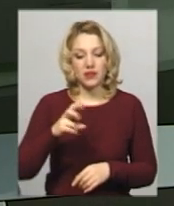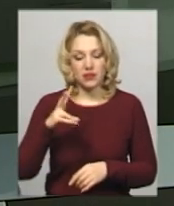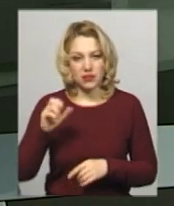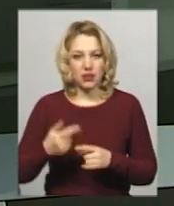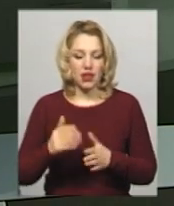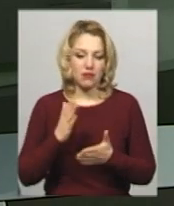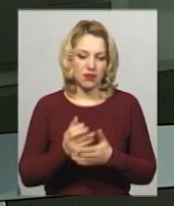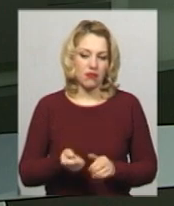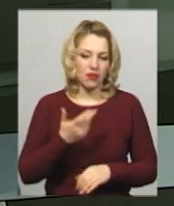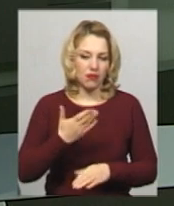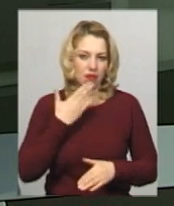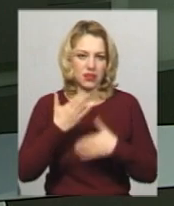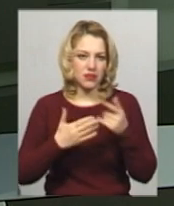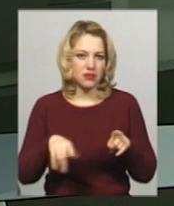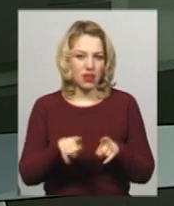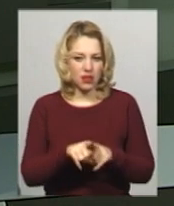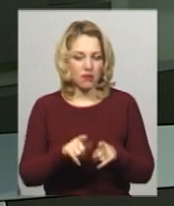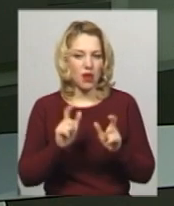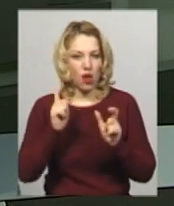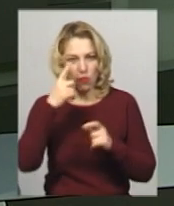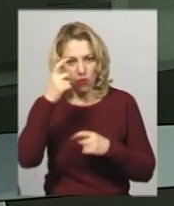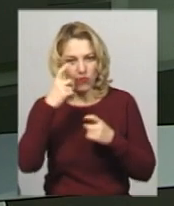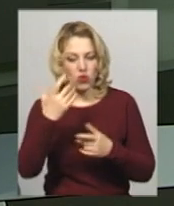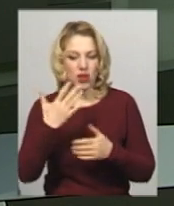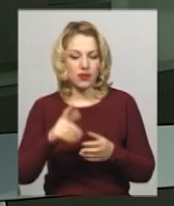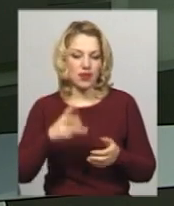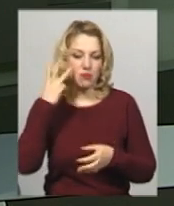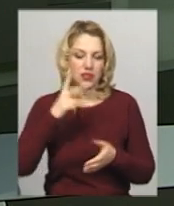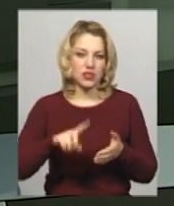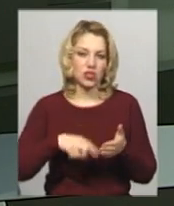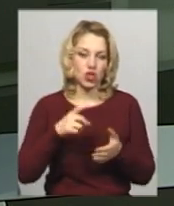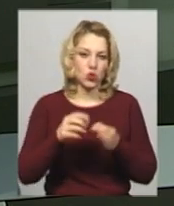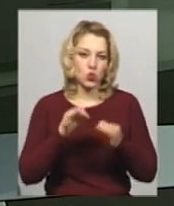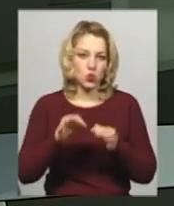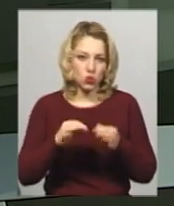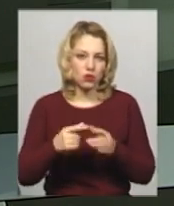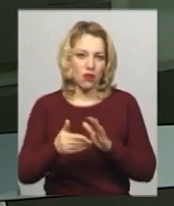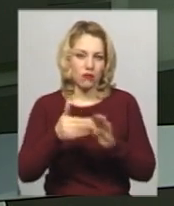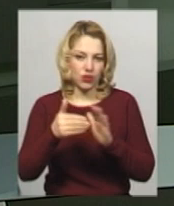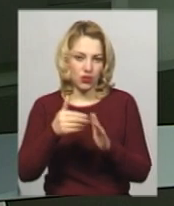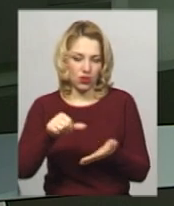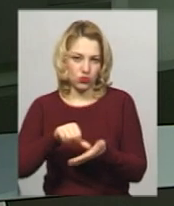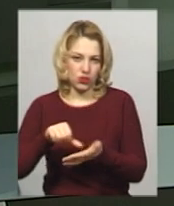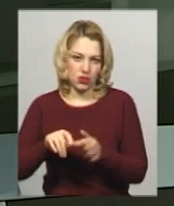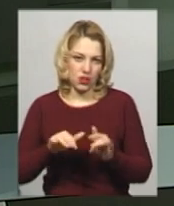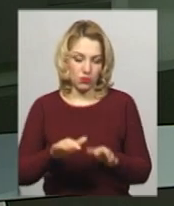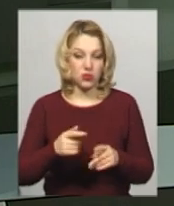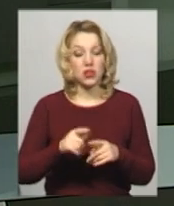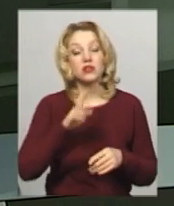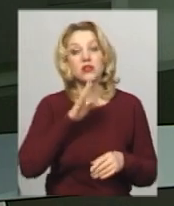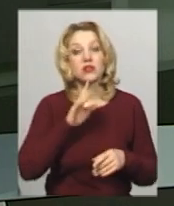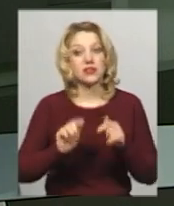суді є кілька звернень з подібного повідомлення, у яких Хмельницький міськрайонний суд викликає учасників процесу. Прес-секретарка додає,